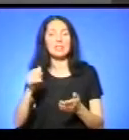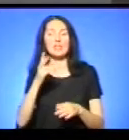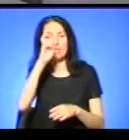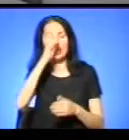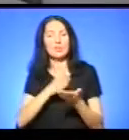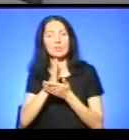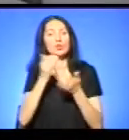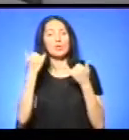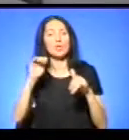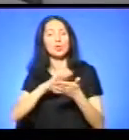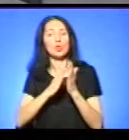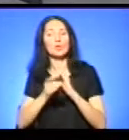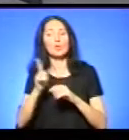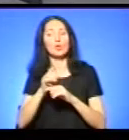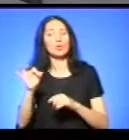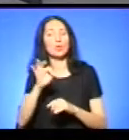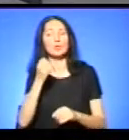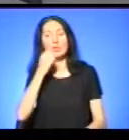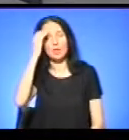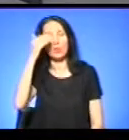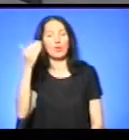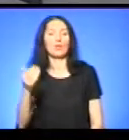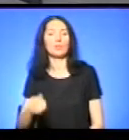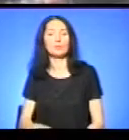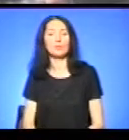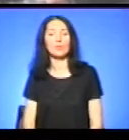Тернопільській області. Дякую вам, що дивилися. До нових зустрічей в ефірі.